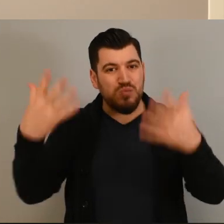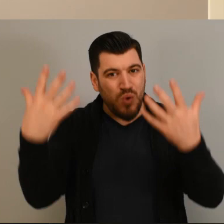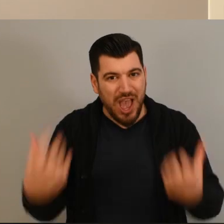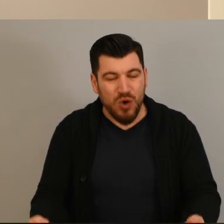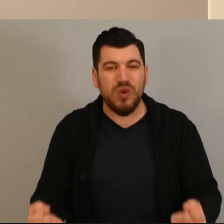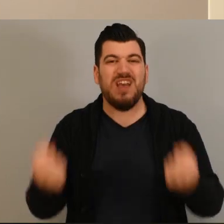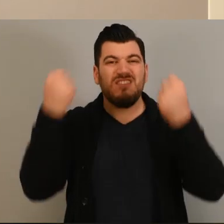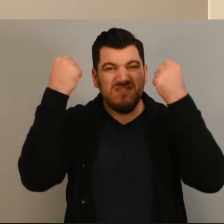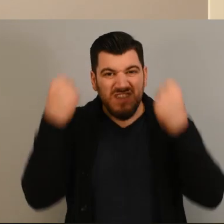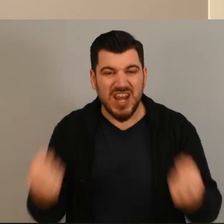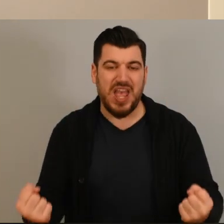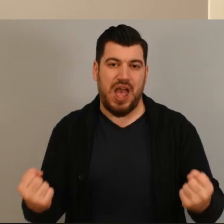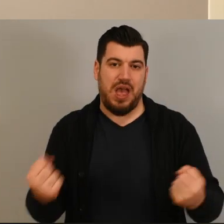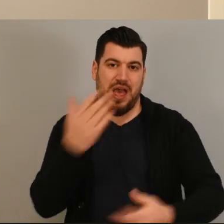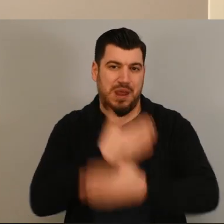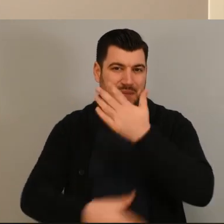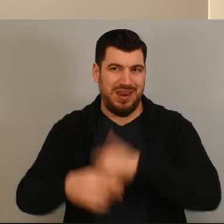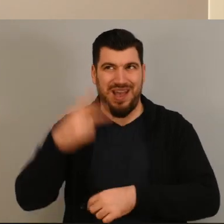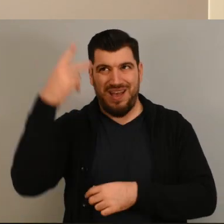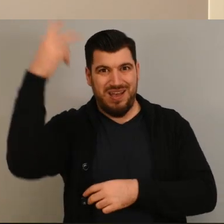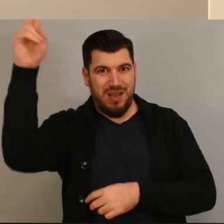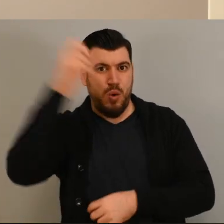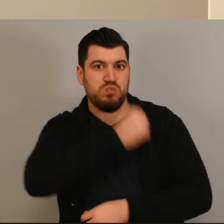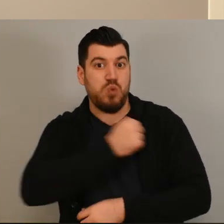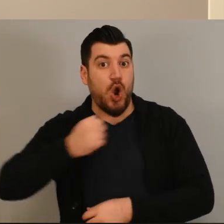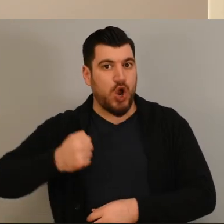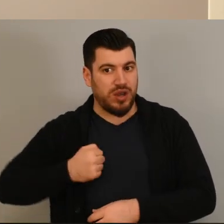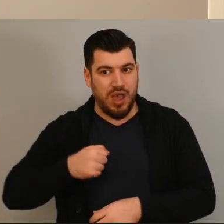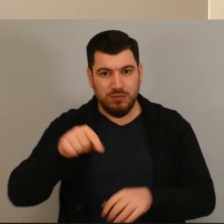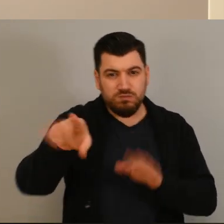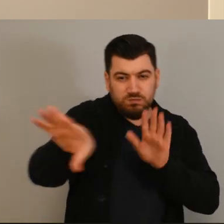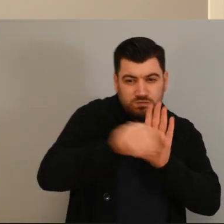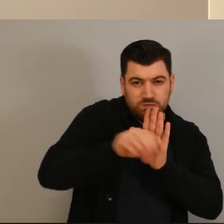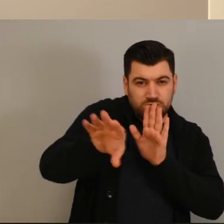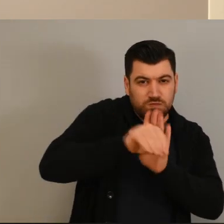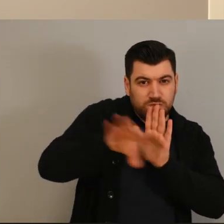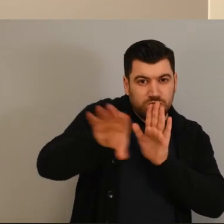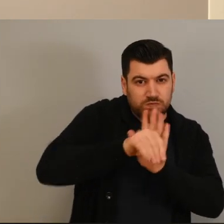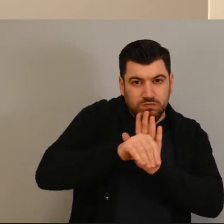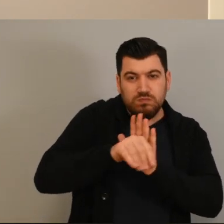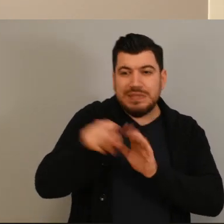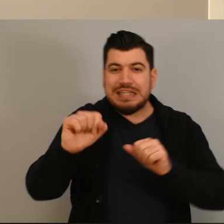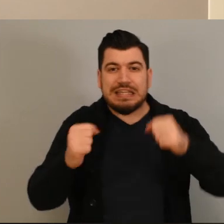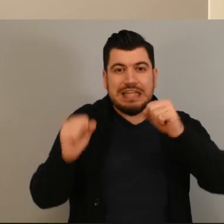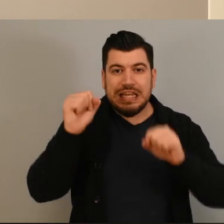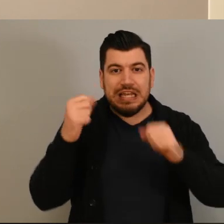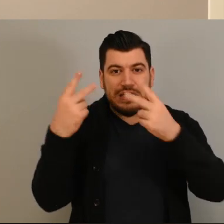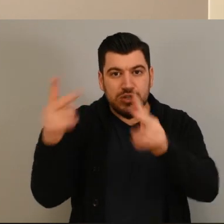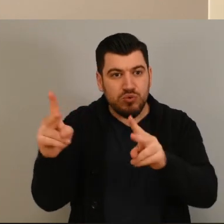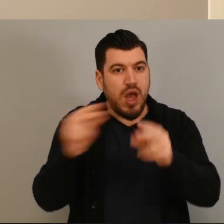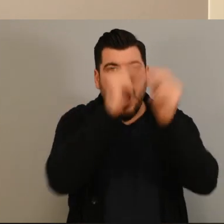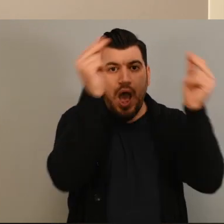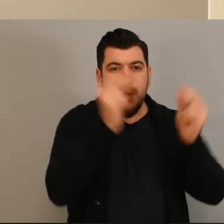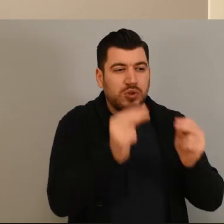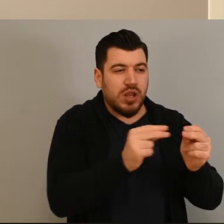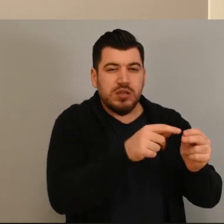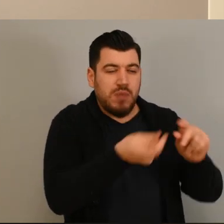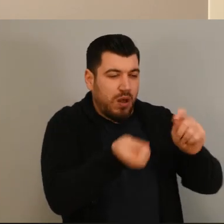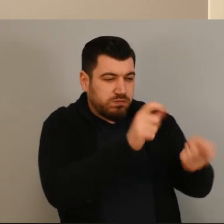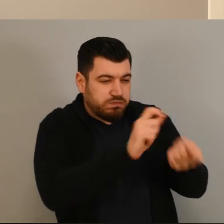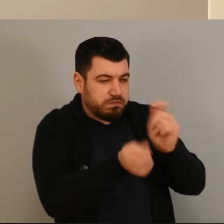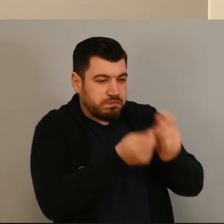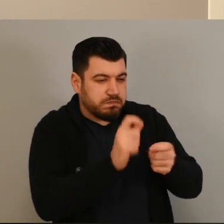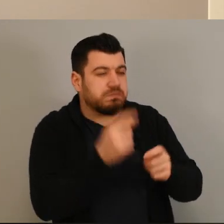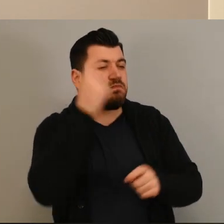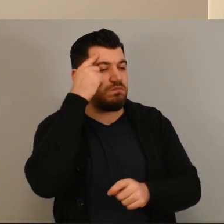αντιδράσεις των παιδιών με βαριές αναπηρίες για να μπορεί να τις επεξεργάζεται και να λαμβάνουν οδηγίες